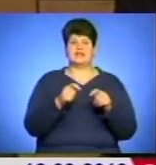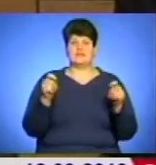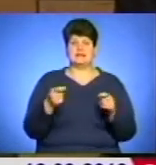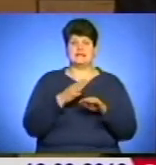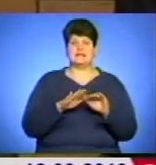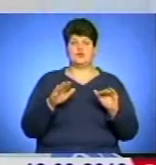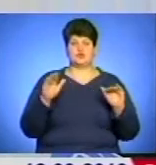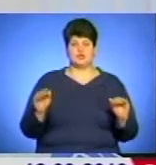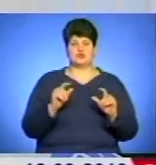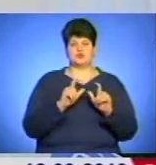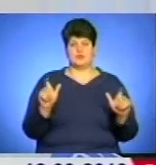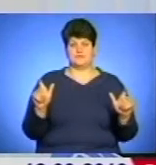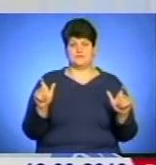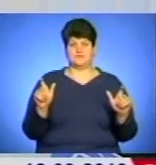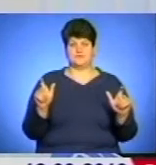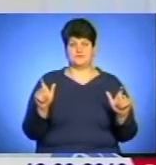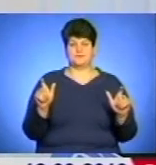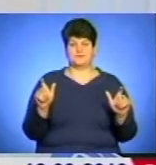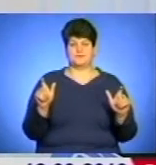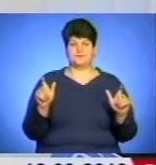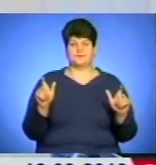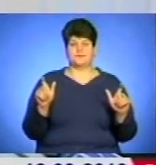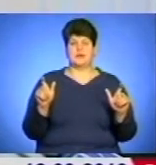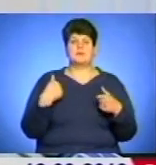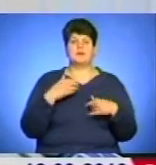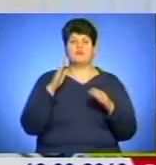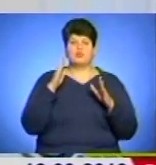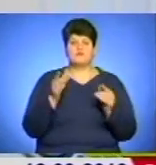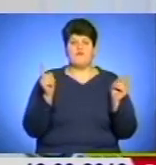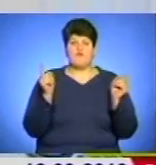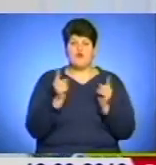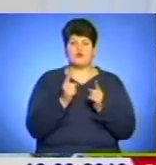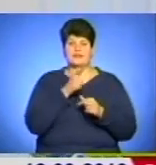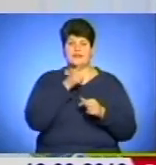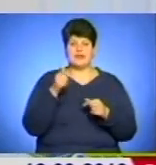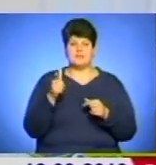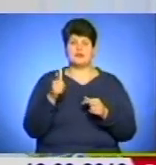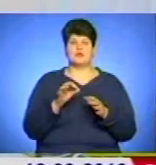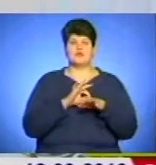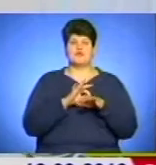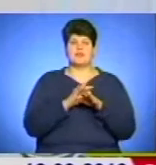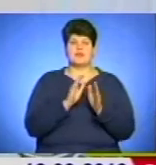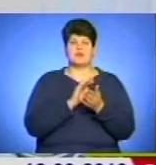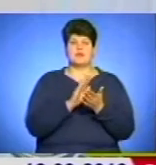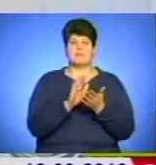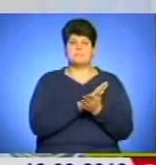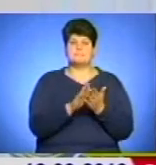садочки в приміщі школи. Ми повинні будемо в найкоротші терміни провести благоустрій.